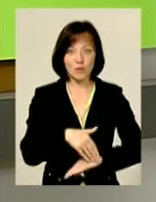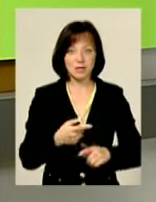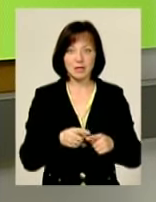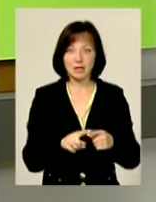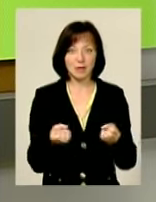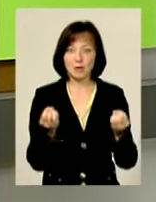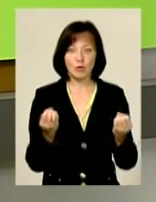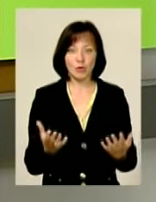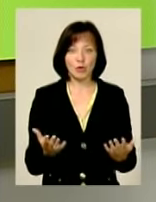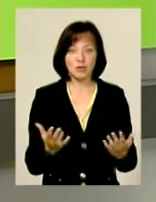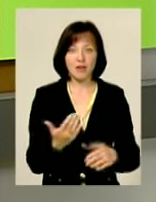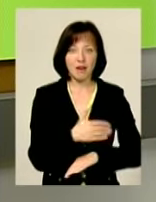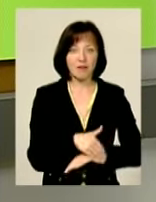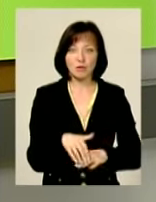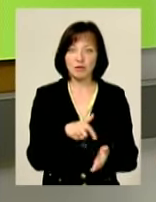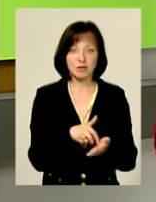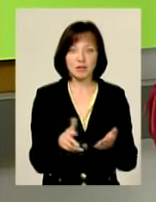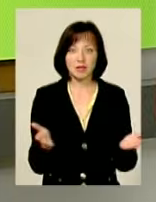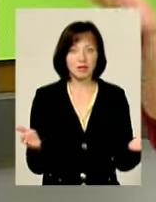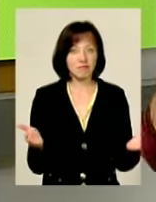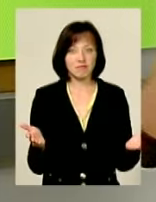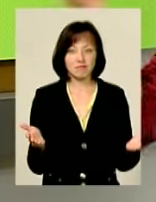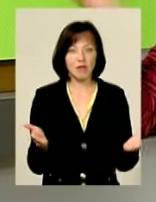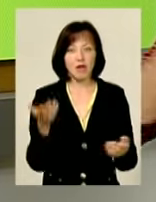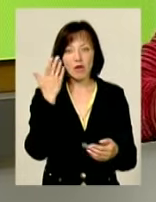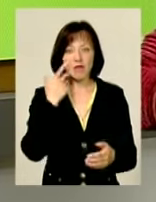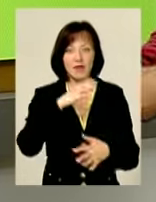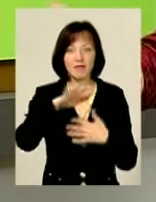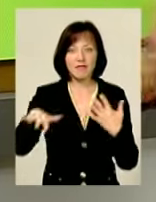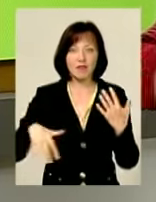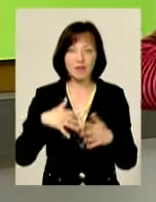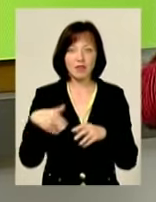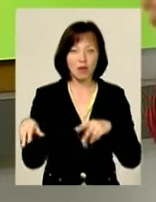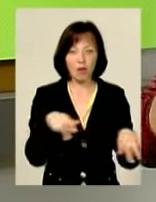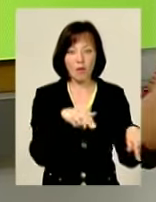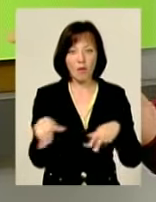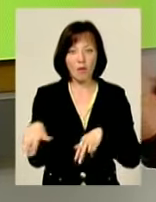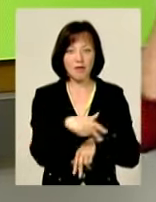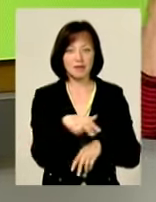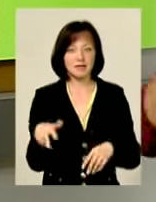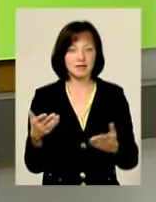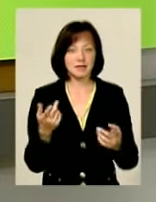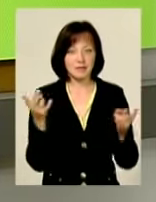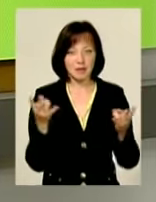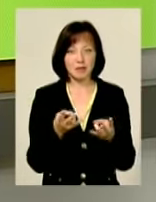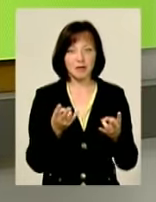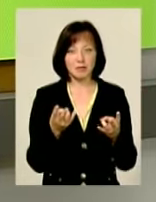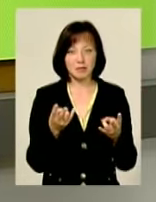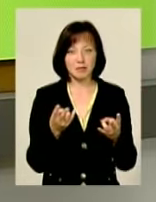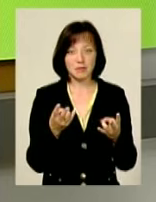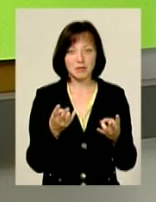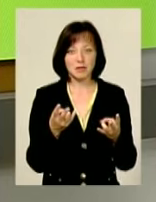не просто на вулицю вийти. І знаєте, коли вітер, коли всі ходять і так далі, це треба теж